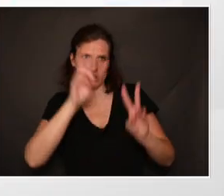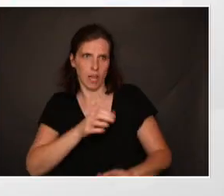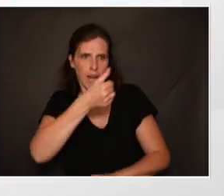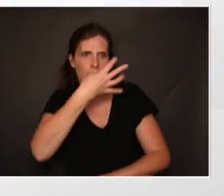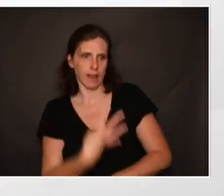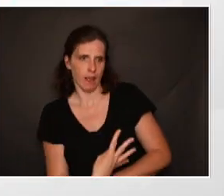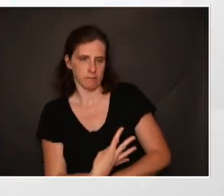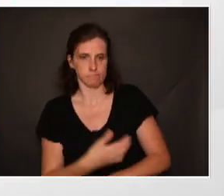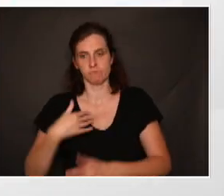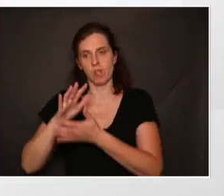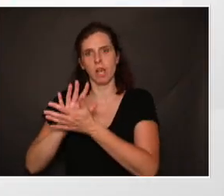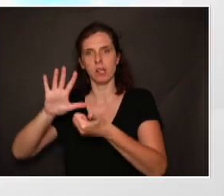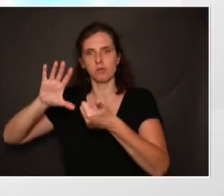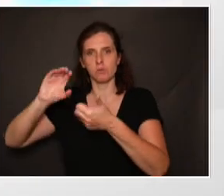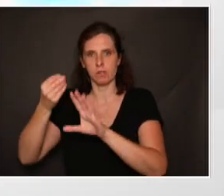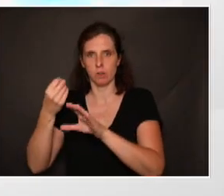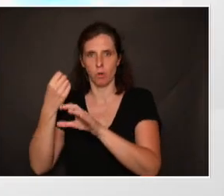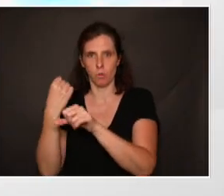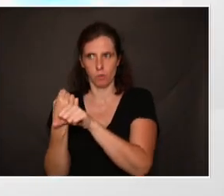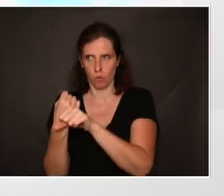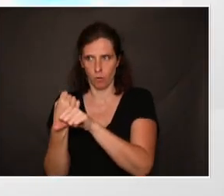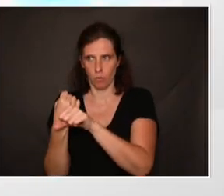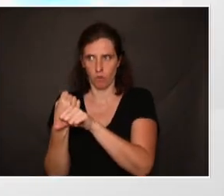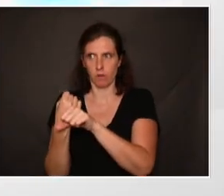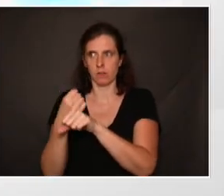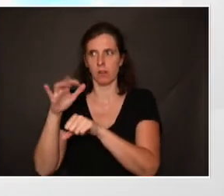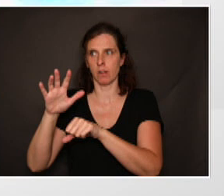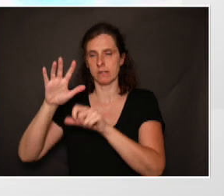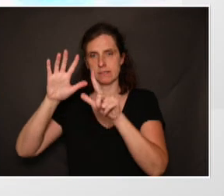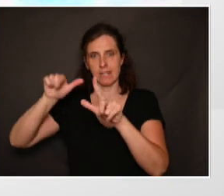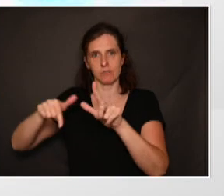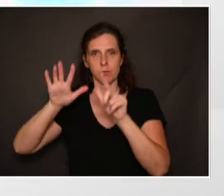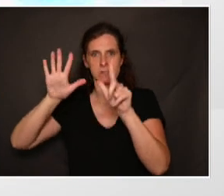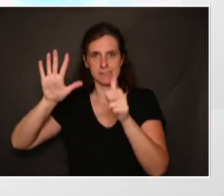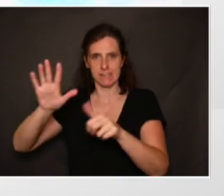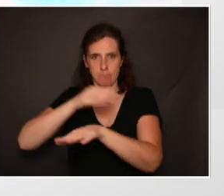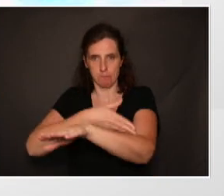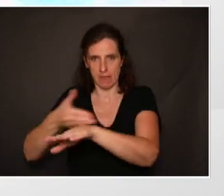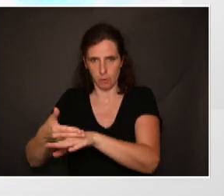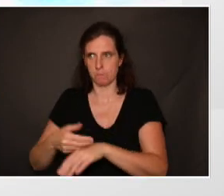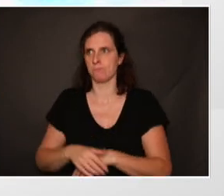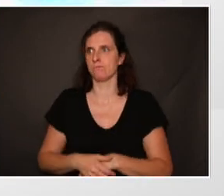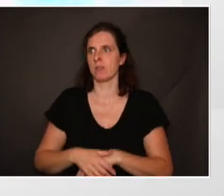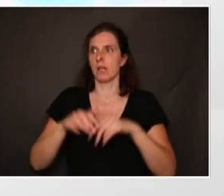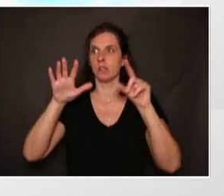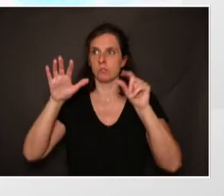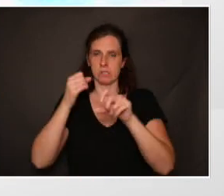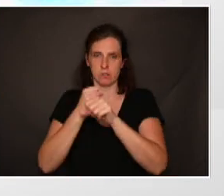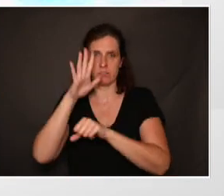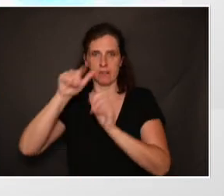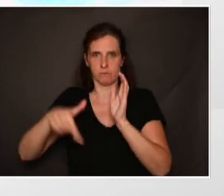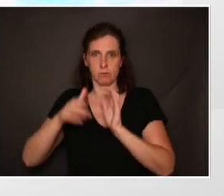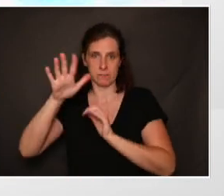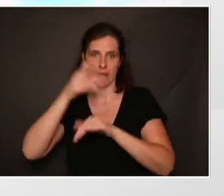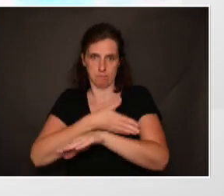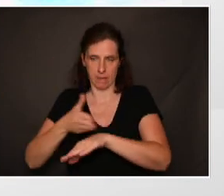Les sexagénaires 7,6 millions, les septuagénaires 5,5 millions et